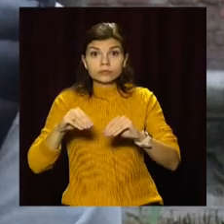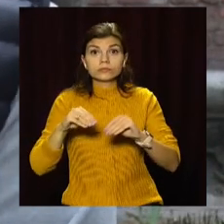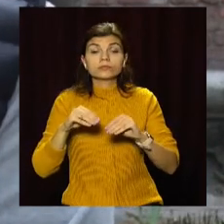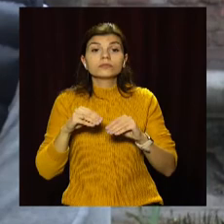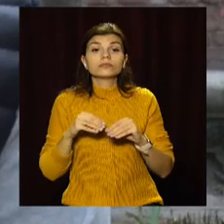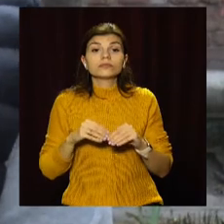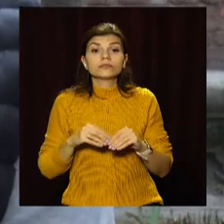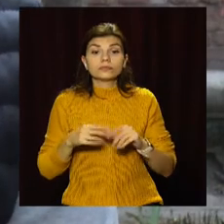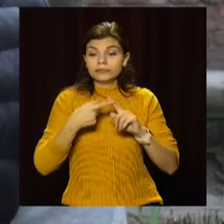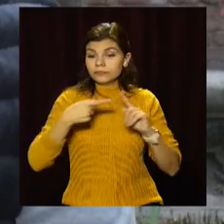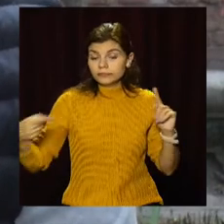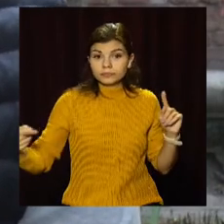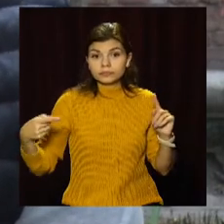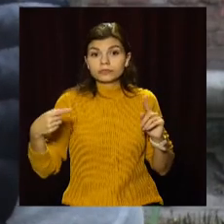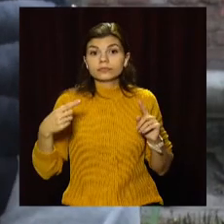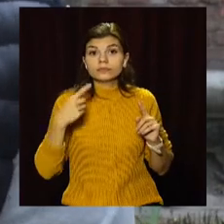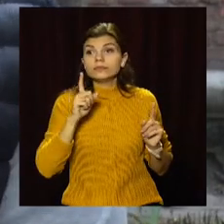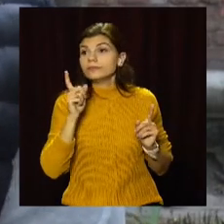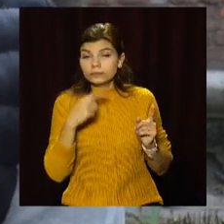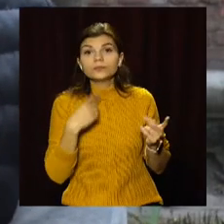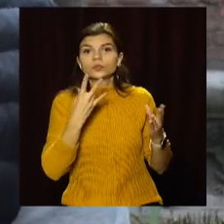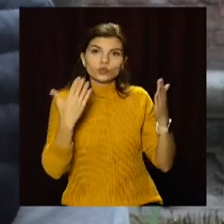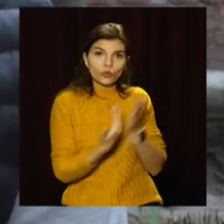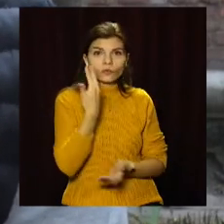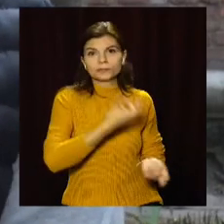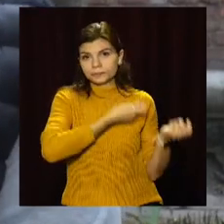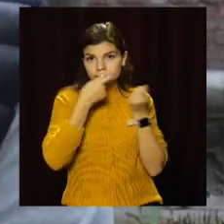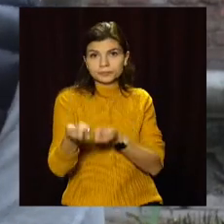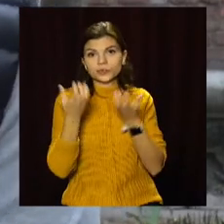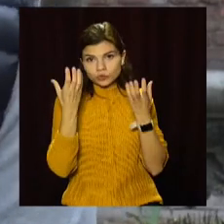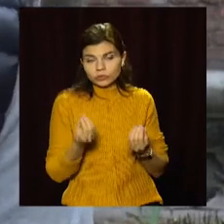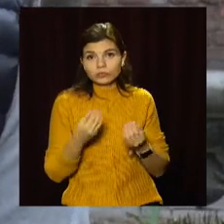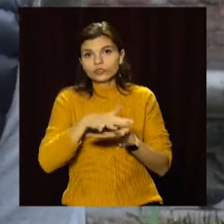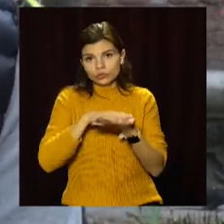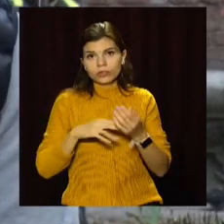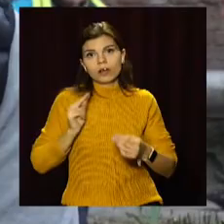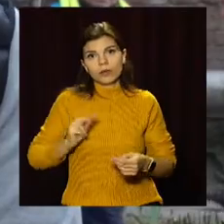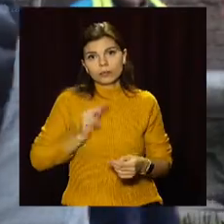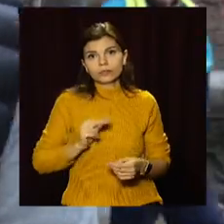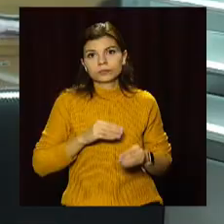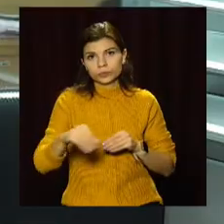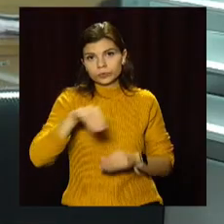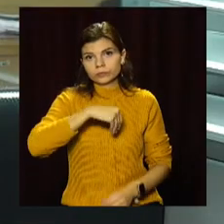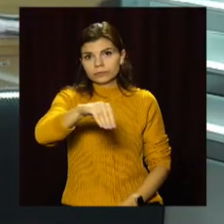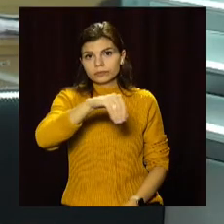посипка, в течі пів часу ми привозимо, обновляємо посипачний матеріал і далі продовжуємо посипати.